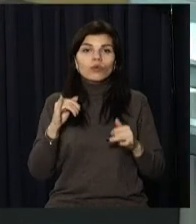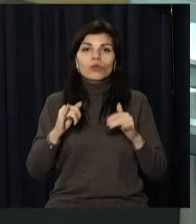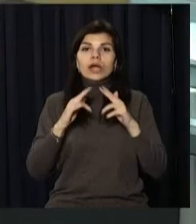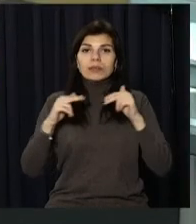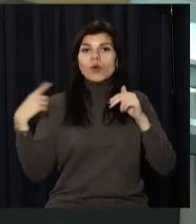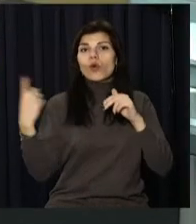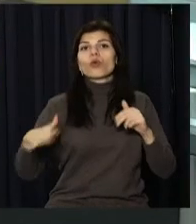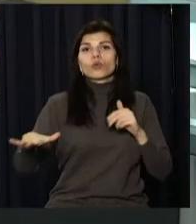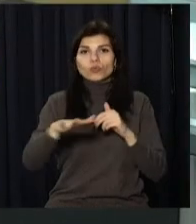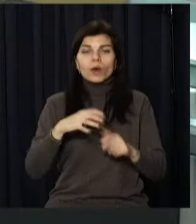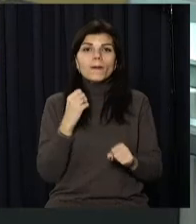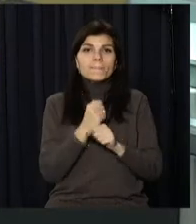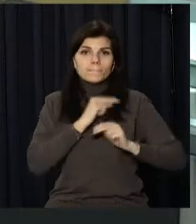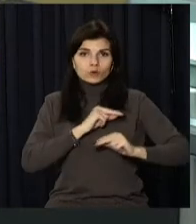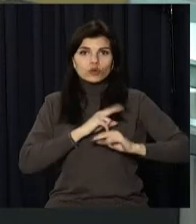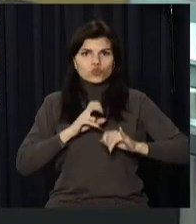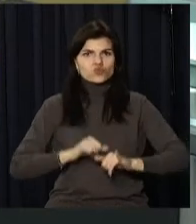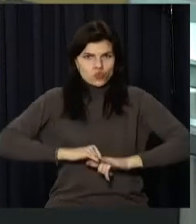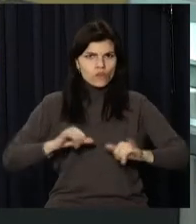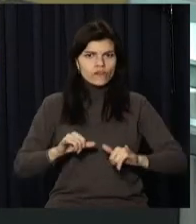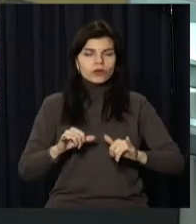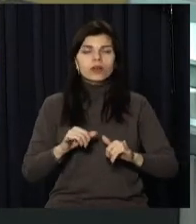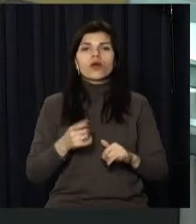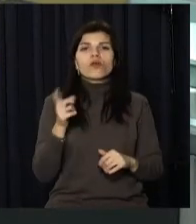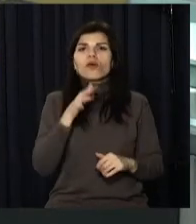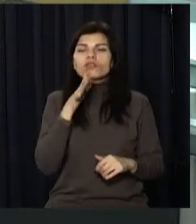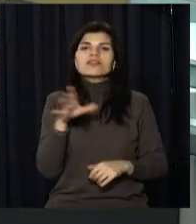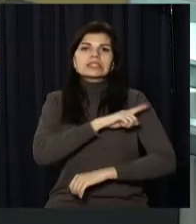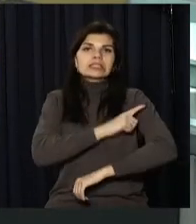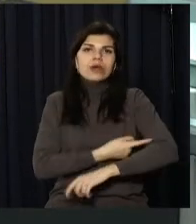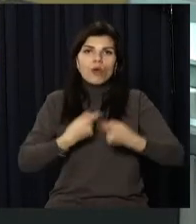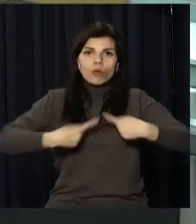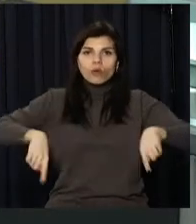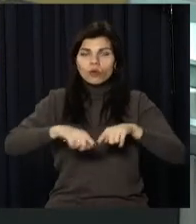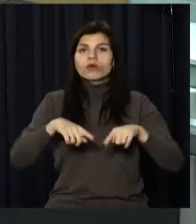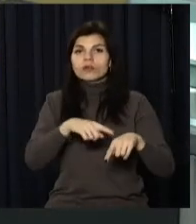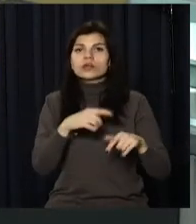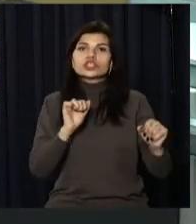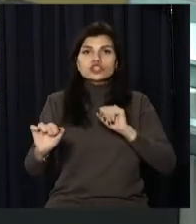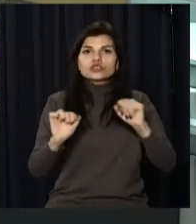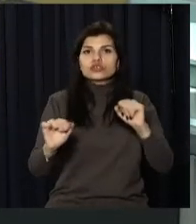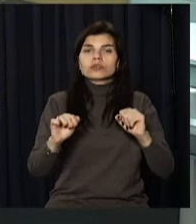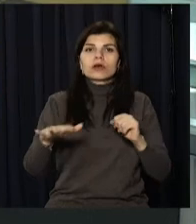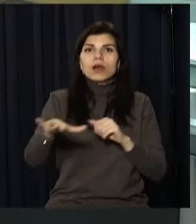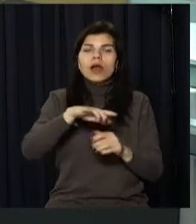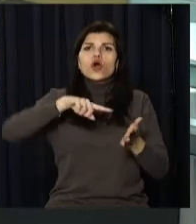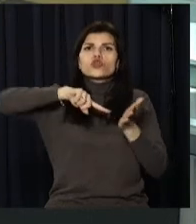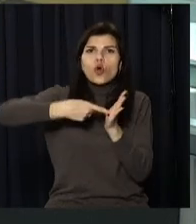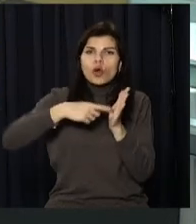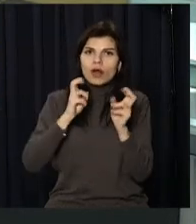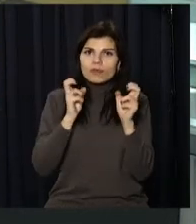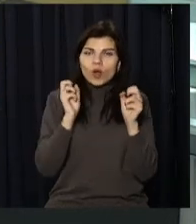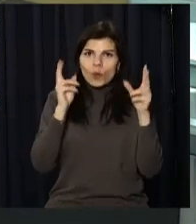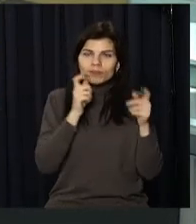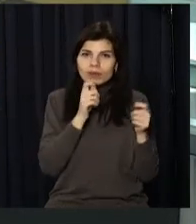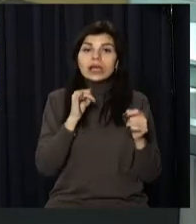Дніпропетровській області працює у посиленому режимі. Водночас ці силові органи регіону посилили захист об'єктів критичної інфраструктури та